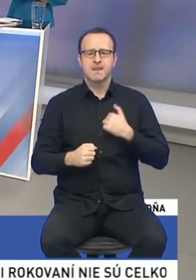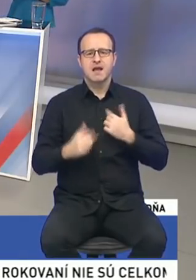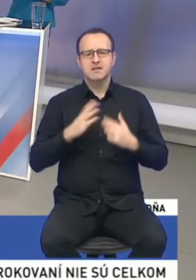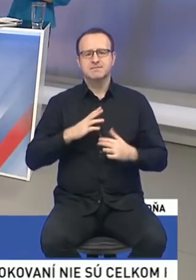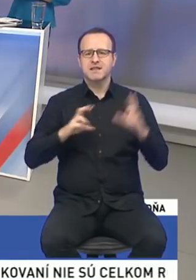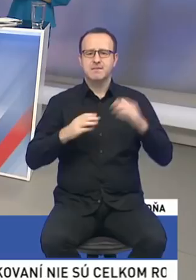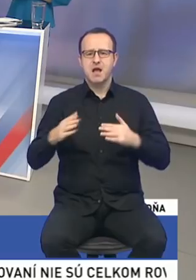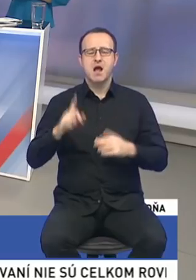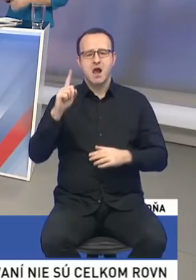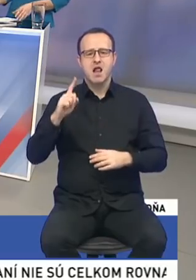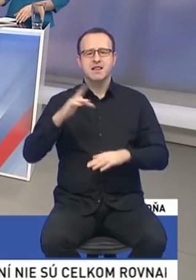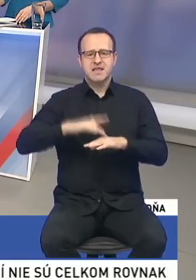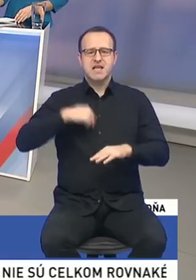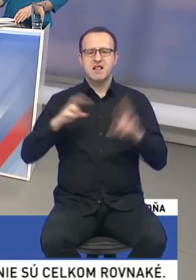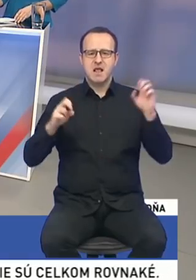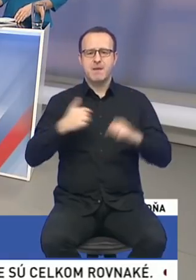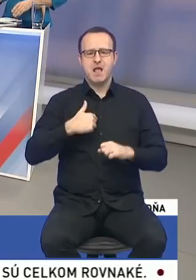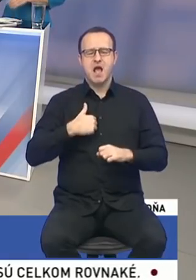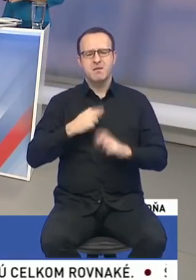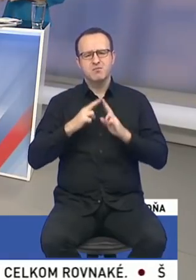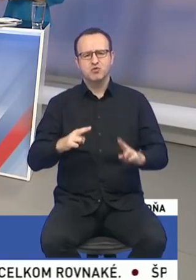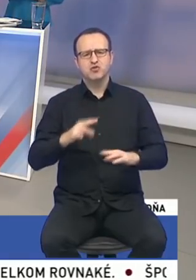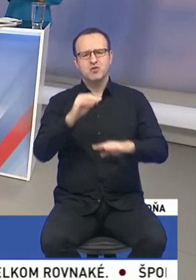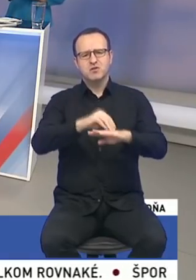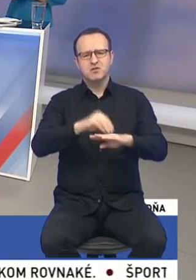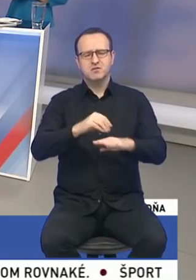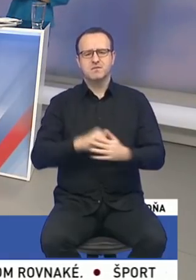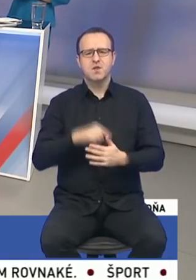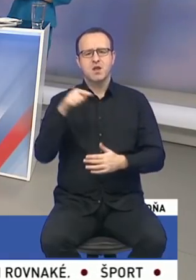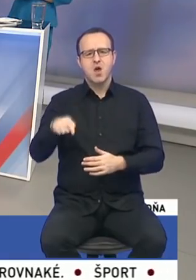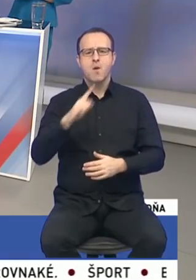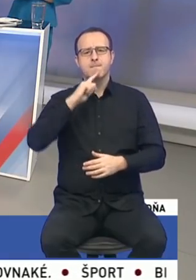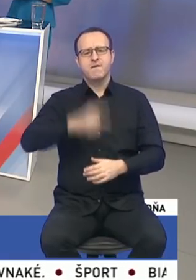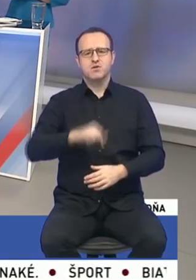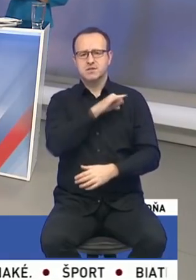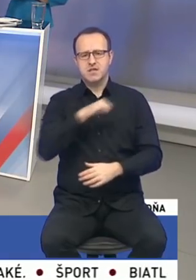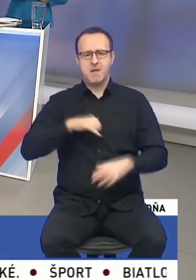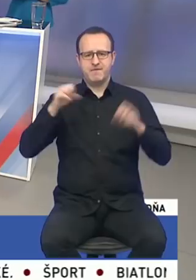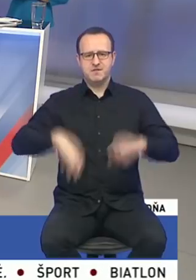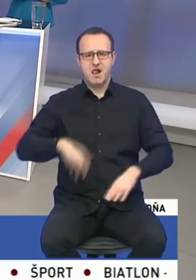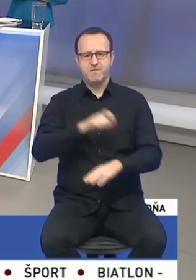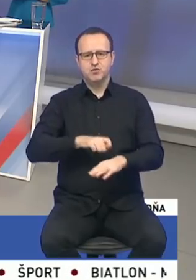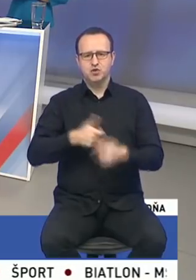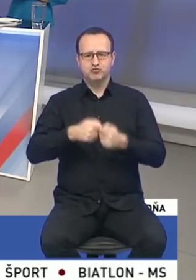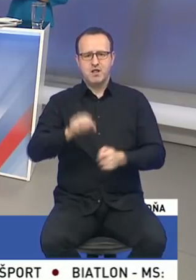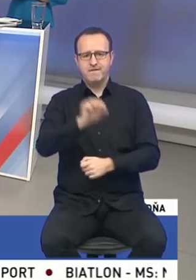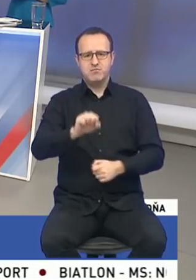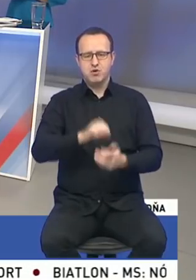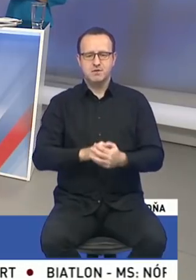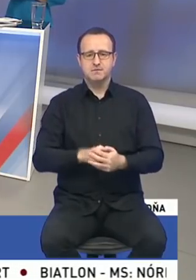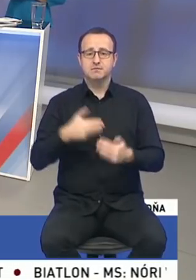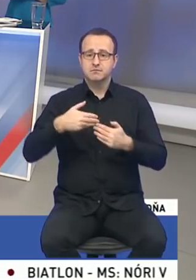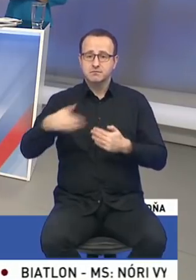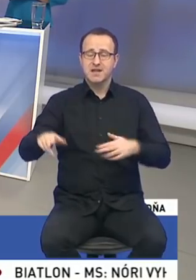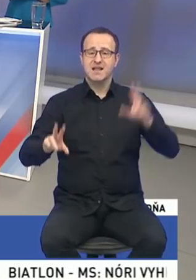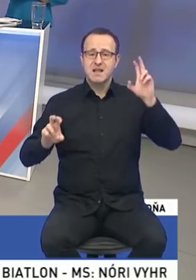len sa to týka zrovna mňa, tak ja si myslím, že možno bolo jeho psov povinnosťou, aby sa vzdal sám. Dobre, ďakujem pekne a posuníme sa už ďalej. Aktuálna